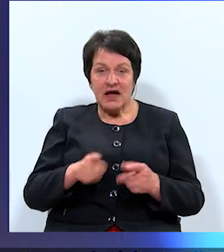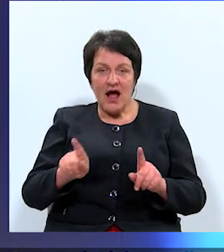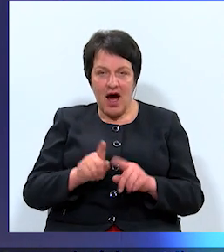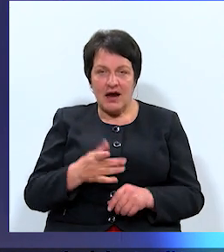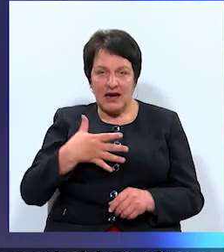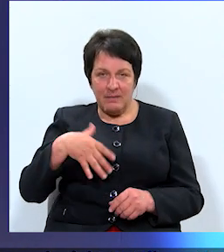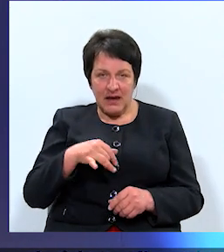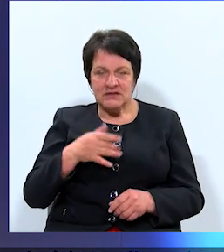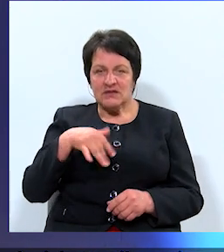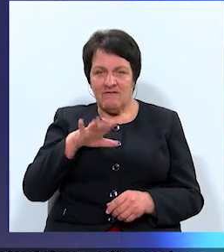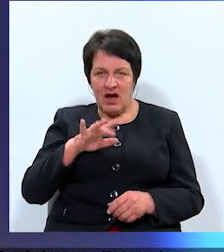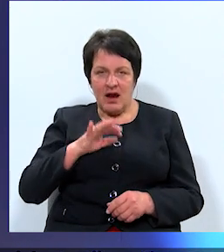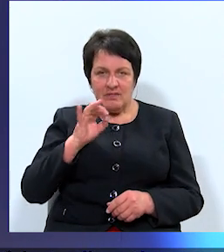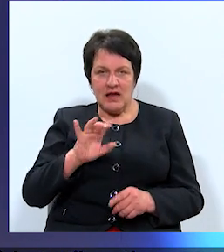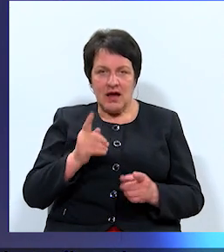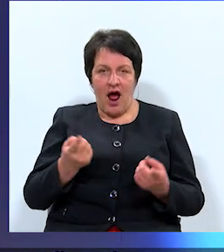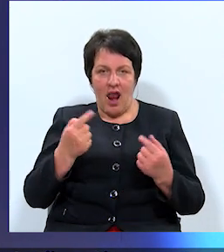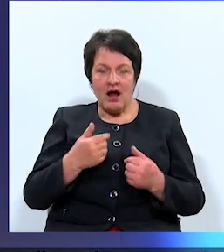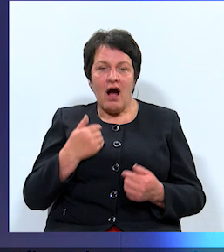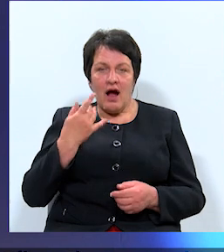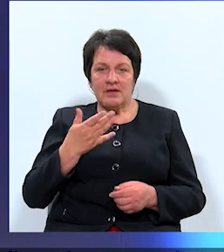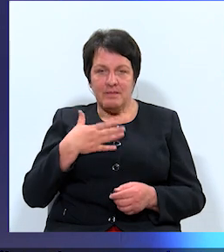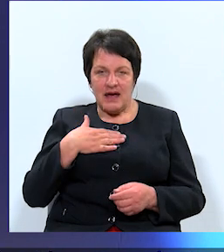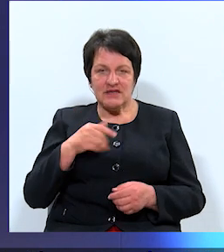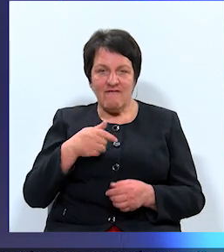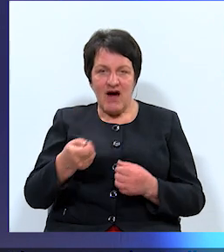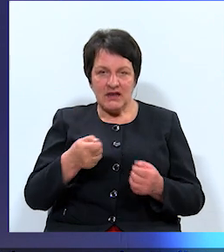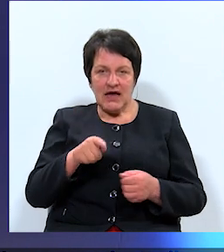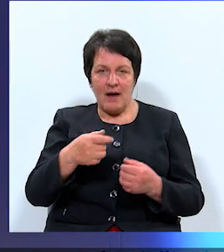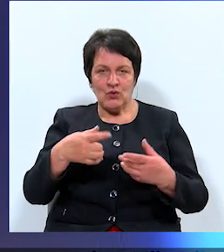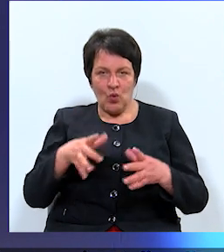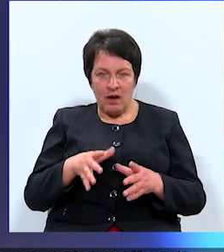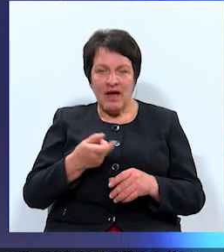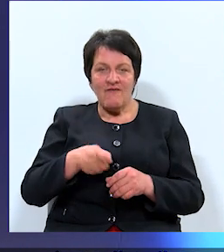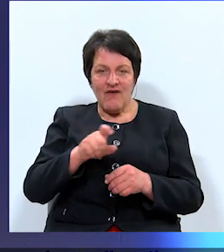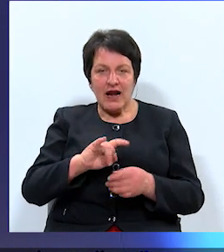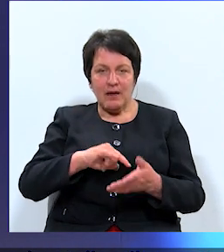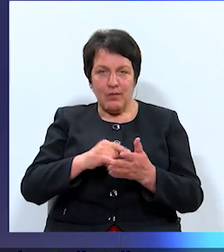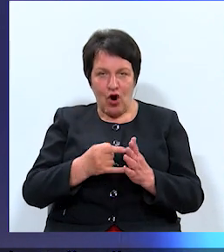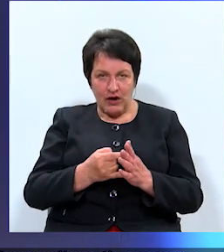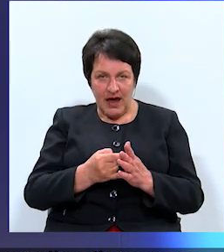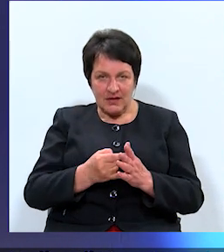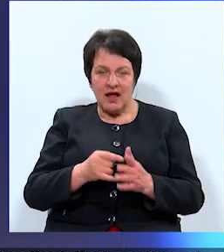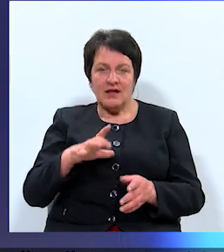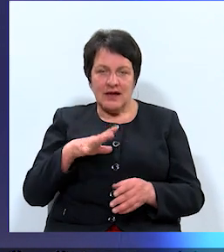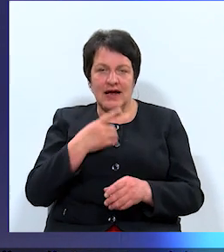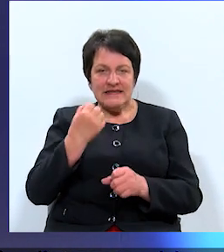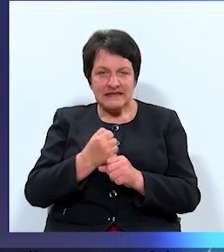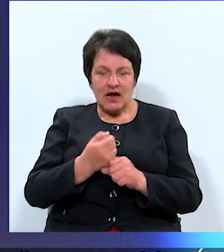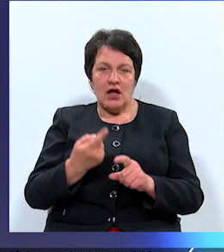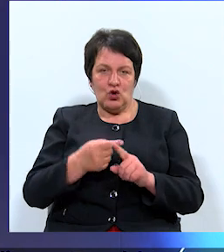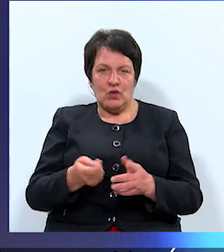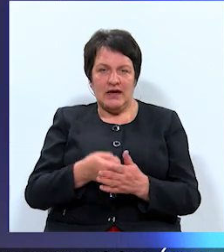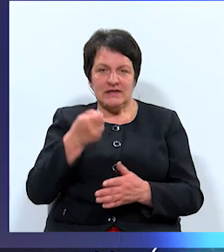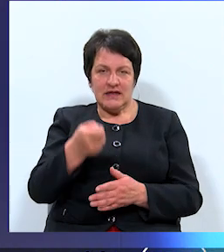un mēs varam teikt, ka laikā, kad mēs vadījām domi, tad vairāki projekti, kurus kāreiz jūs minējāt, tikai arī strādāt un